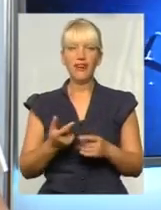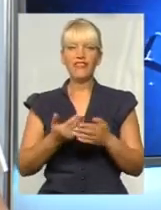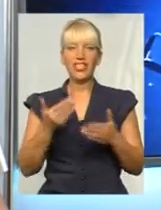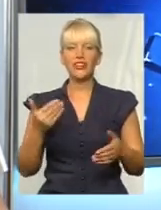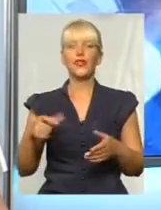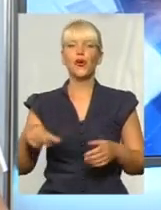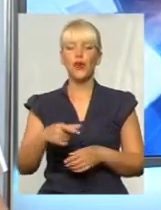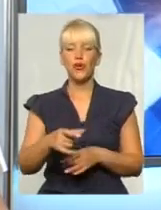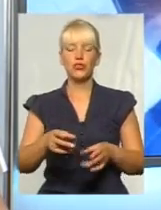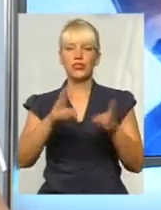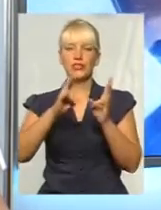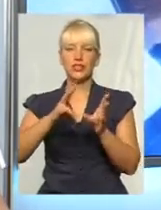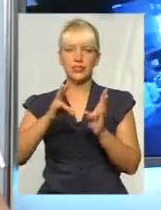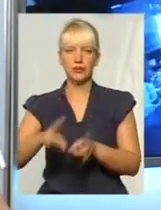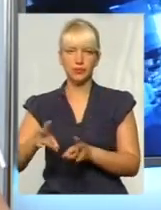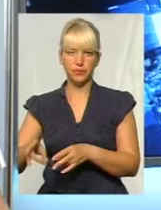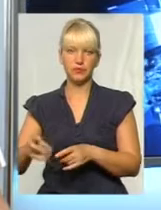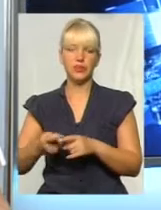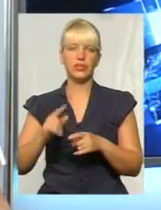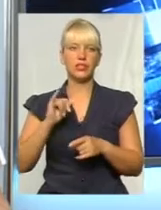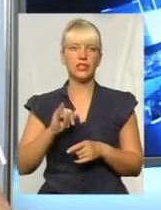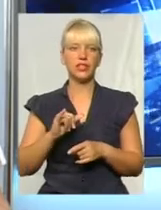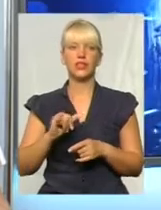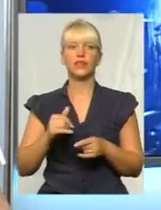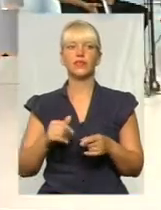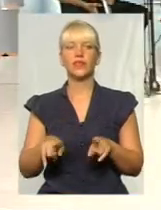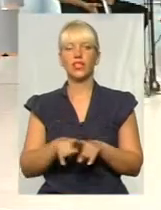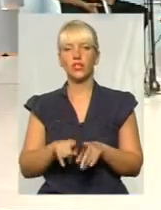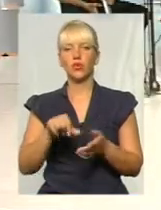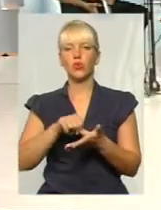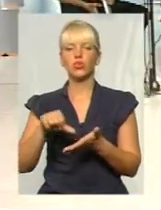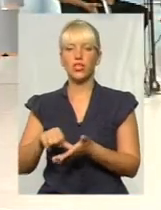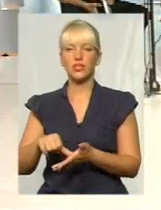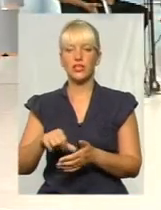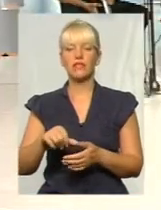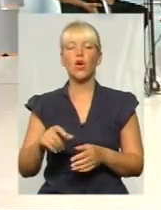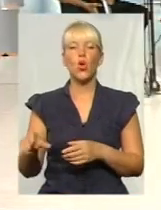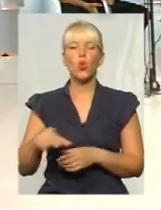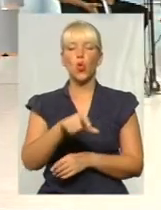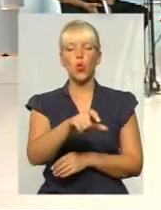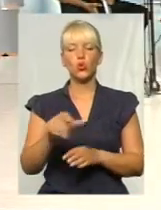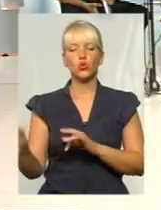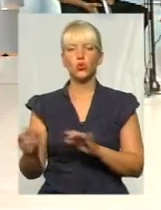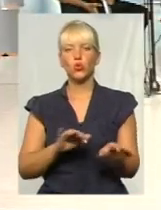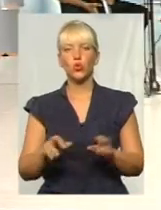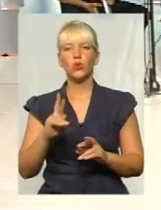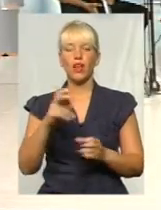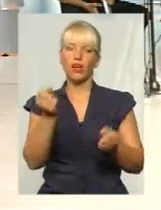дорожніх транспортних приход таких учасників дорожнього руху, як автомобілісти і